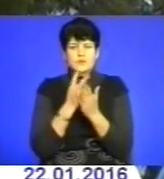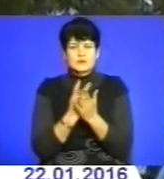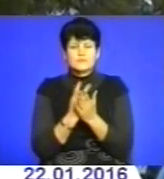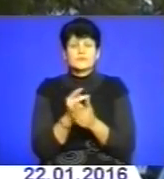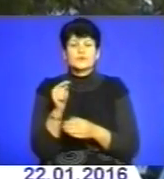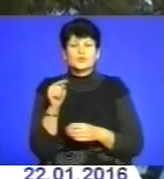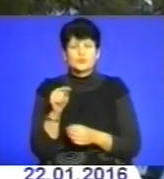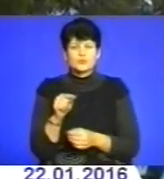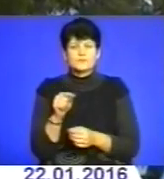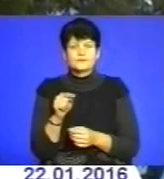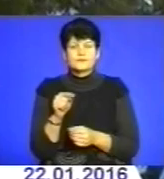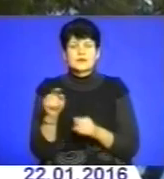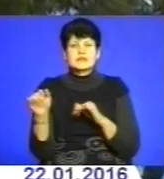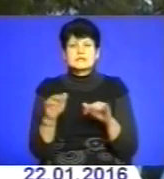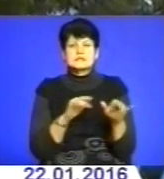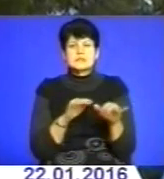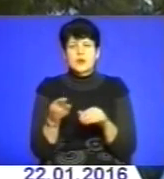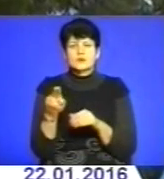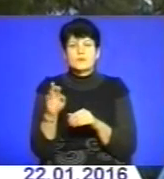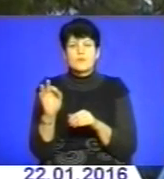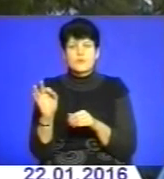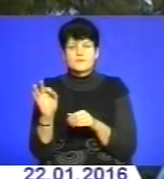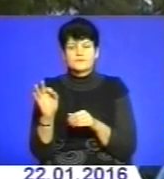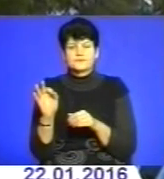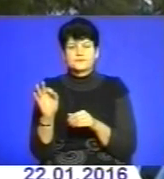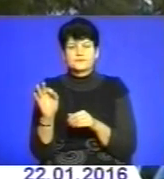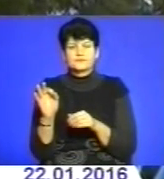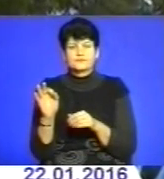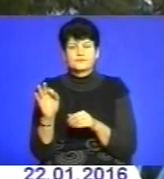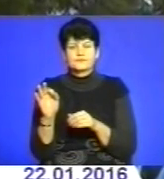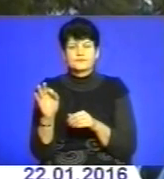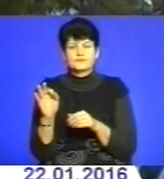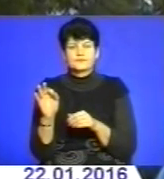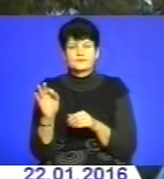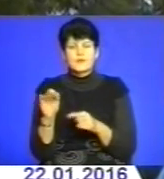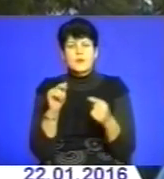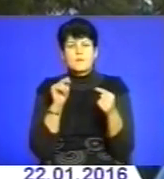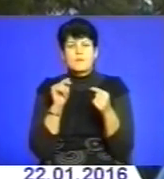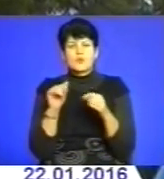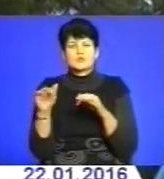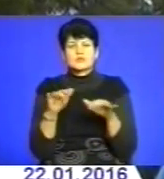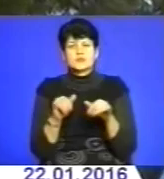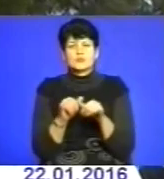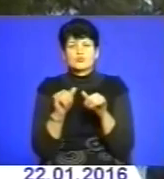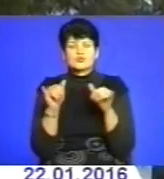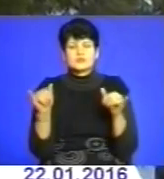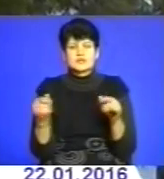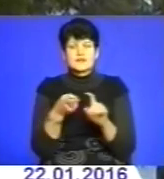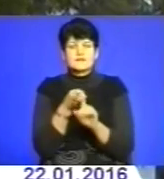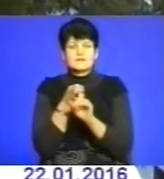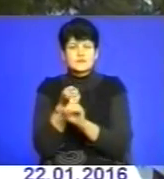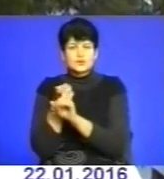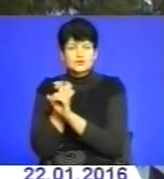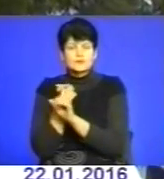Тому заходи по, скажімо, протидії, по поширенню вірусу в місті будуть